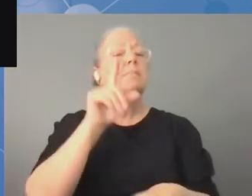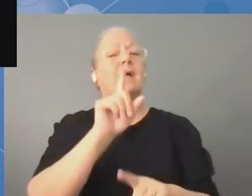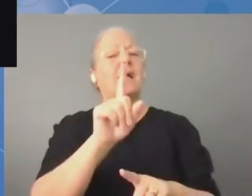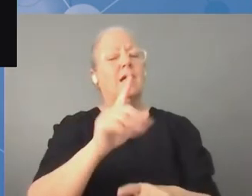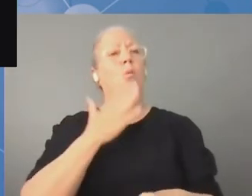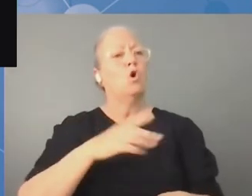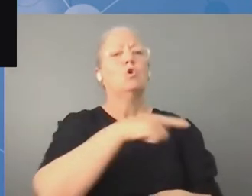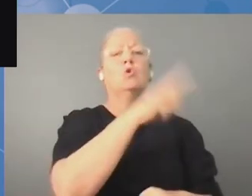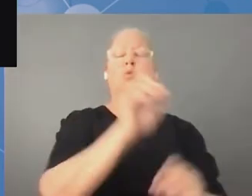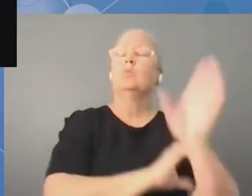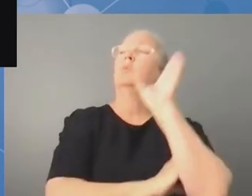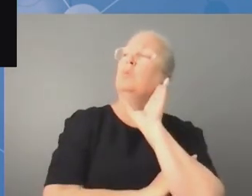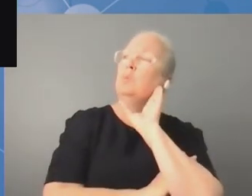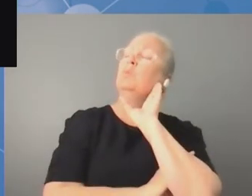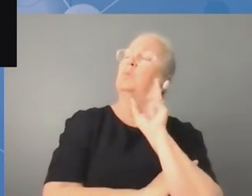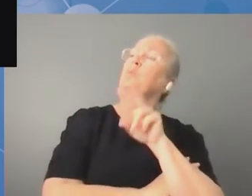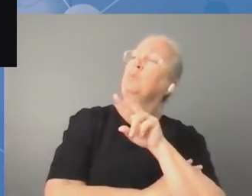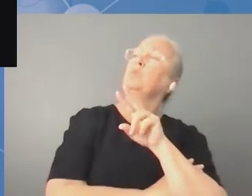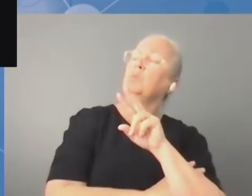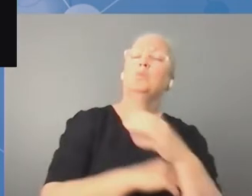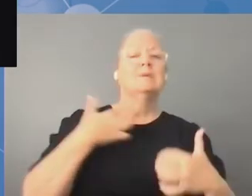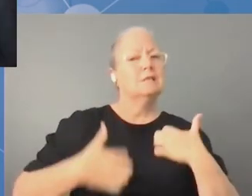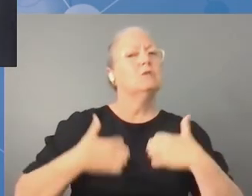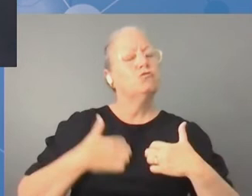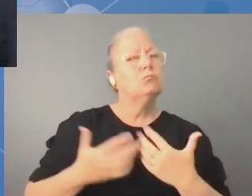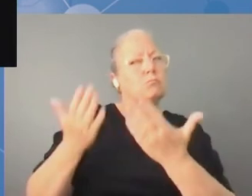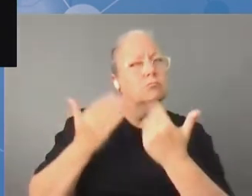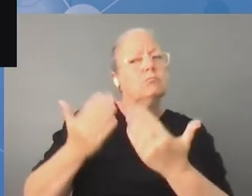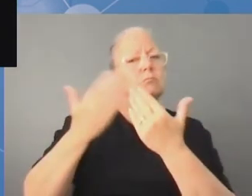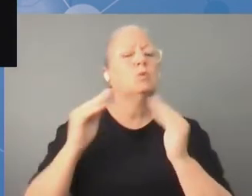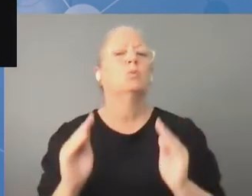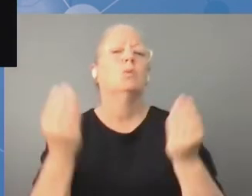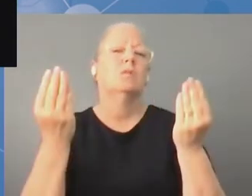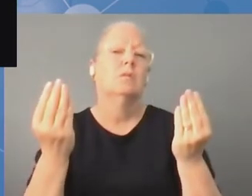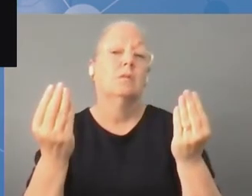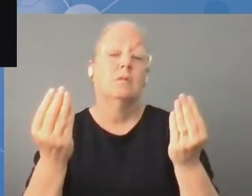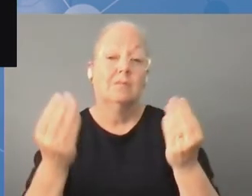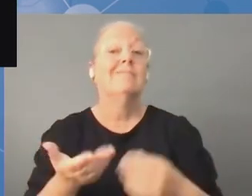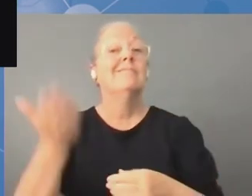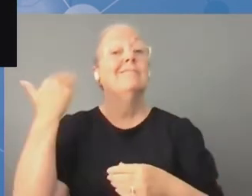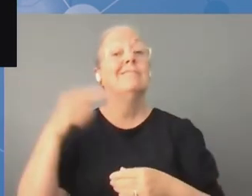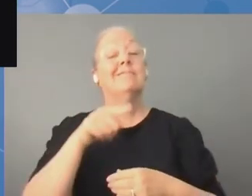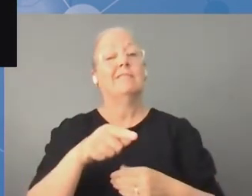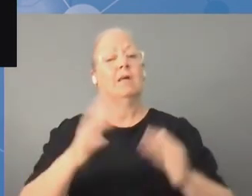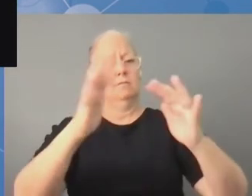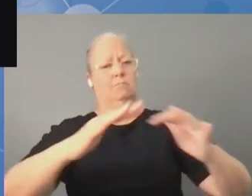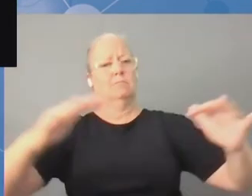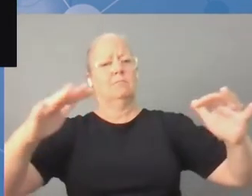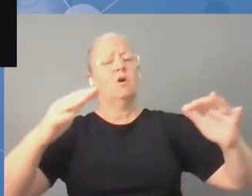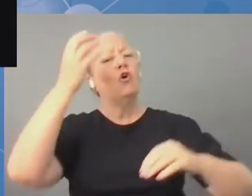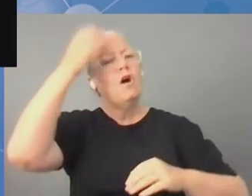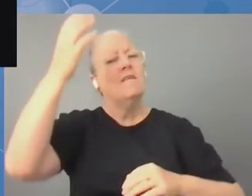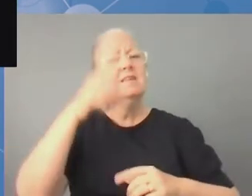żeby nie tylko słuchać, ale również zabrać głos. I to dlatego podczas jednego dnia forum